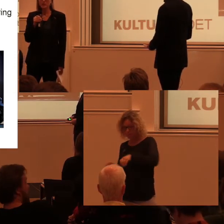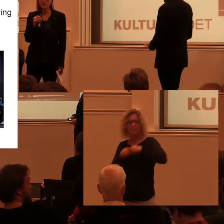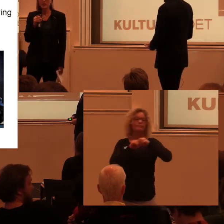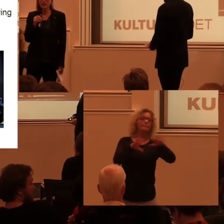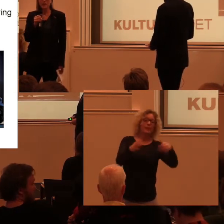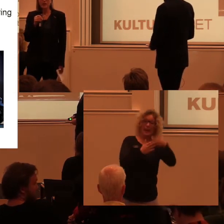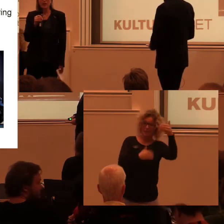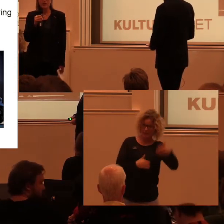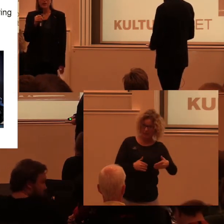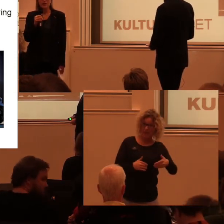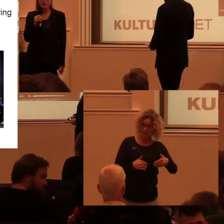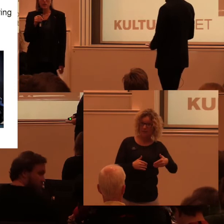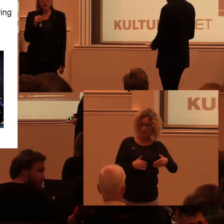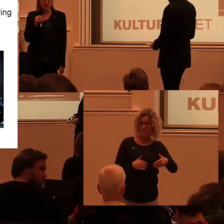hemsida.